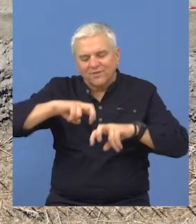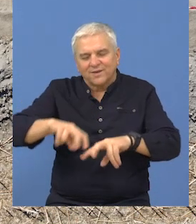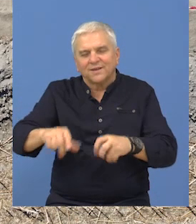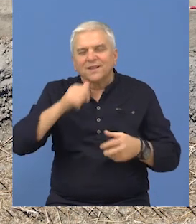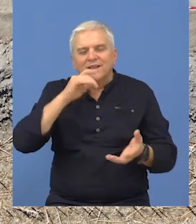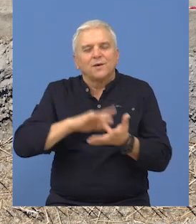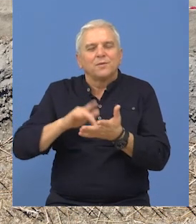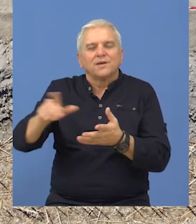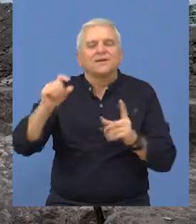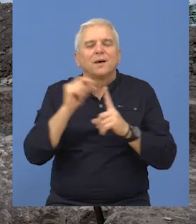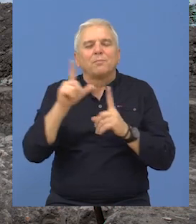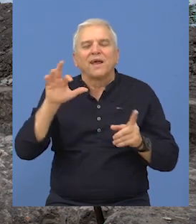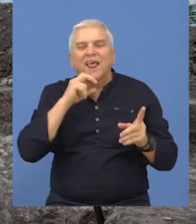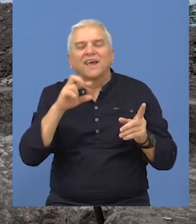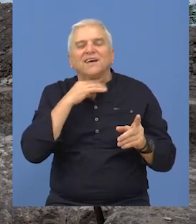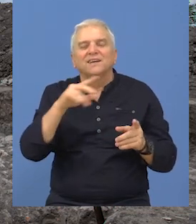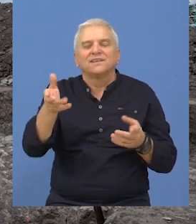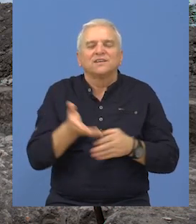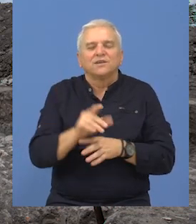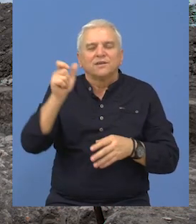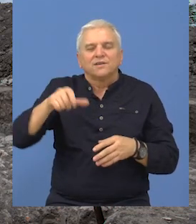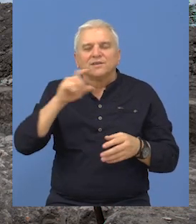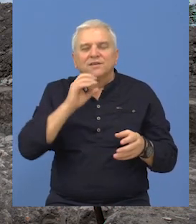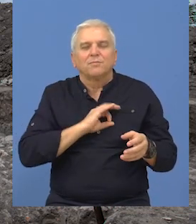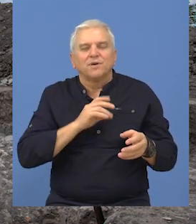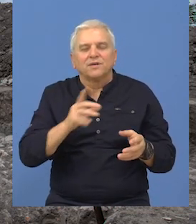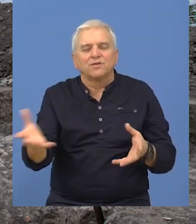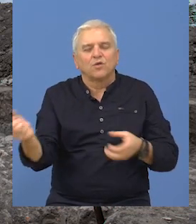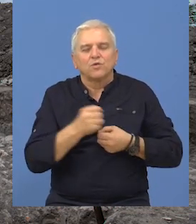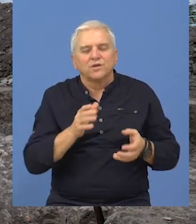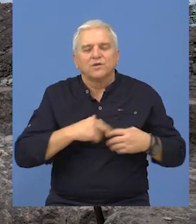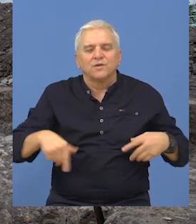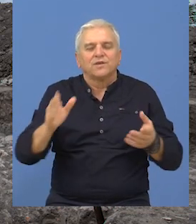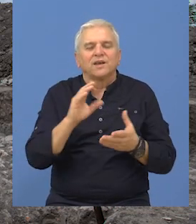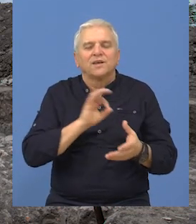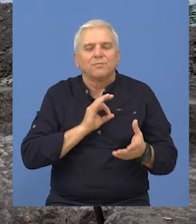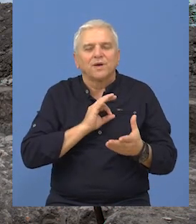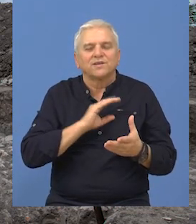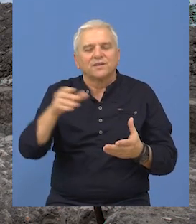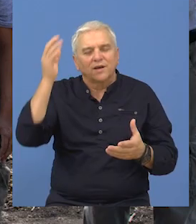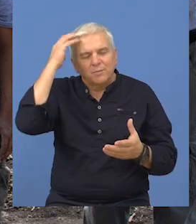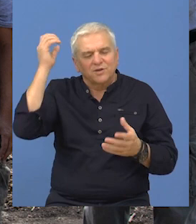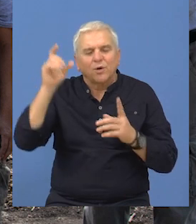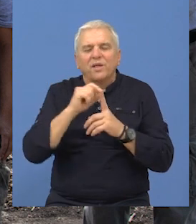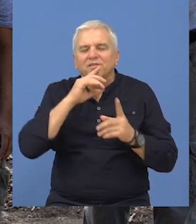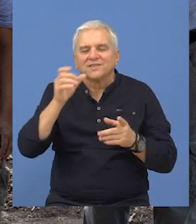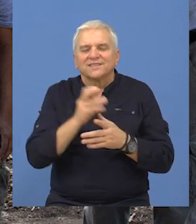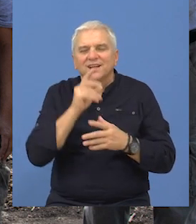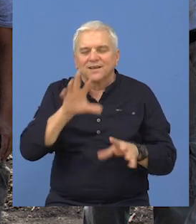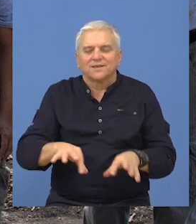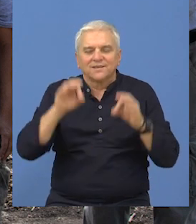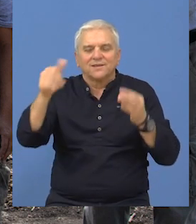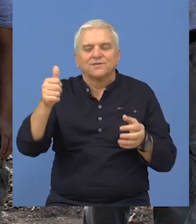iskopavanja na lokalitetu Perlek, Oranica Berkeša, koja zauzima potez između Bečeja i Bačkog Petrovog sela.